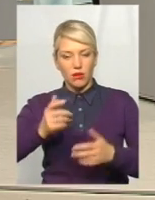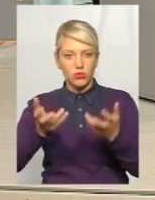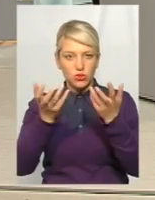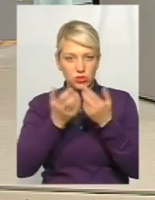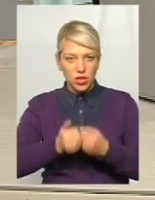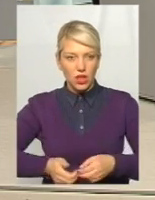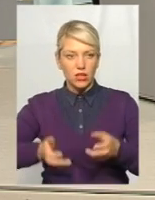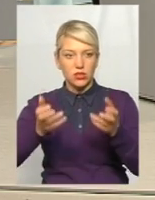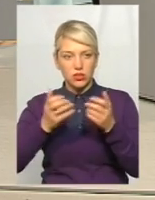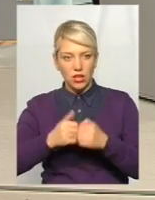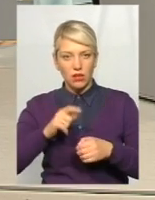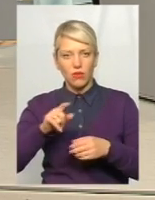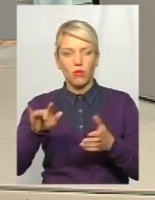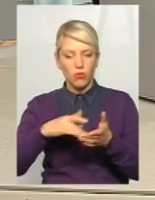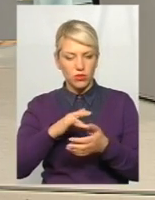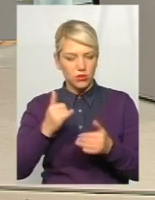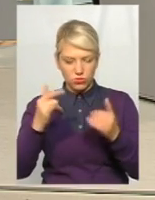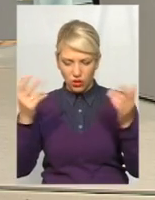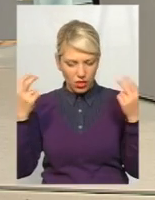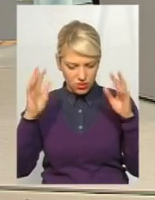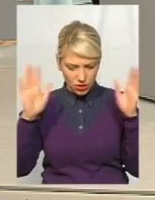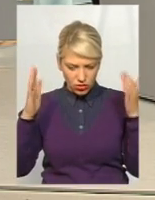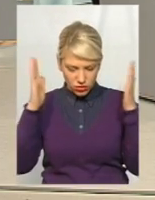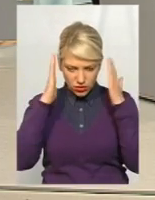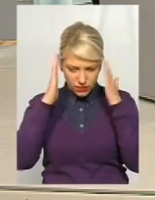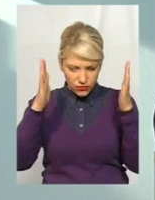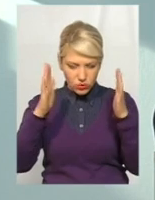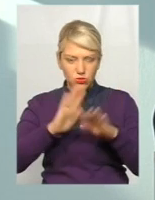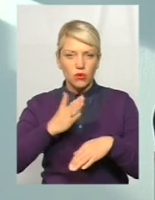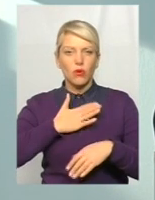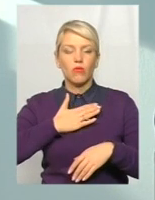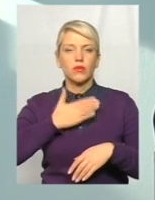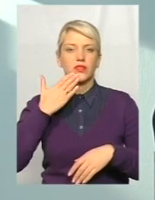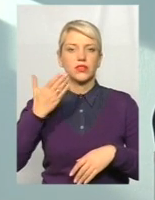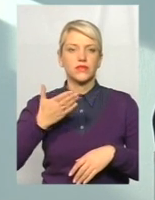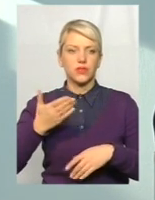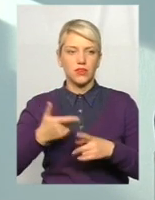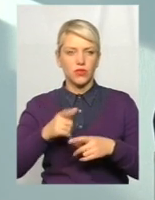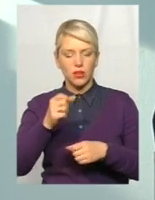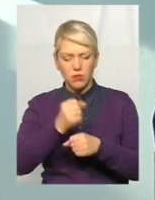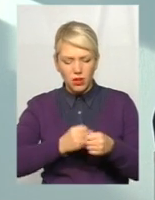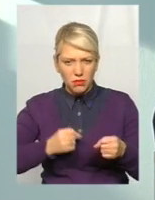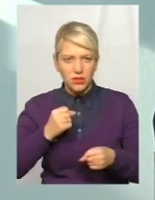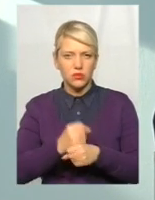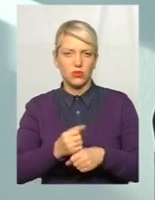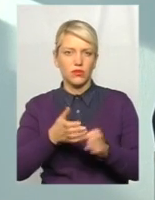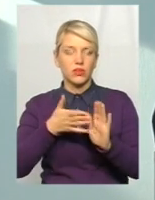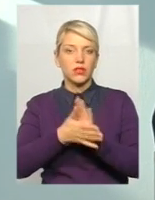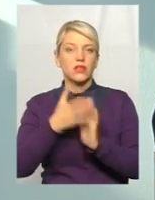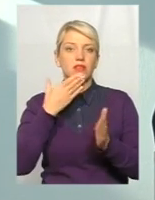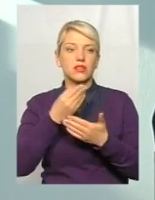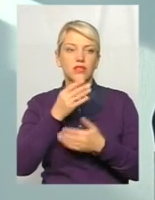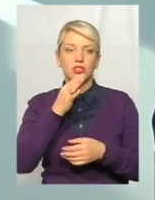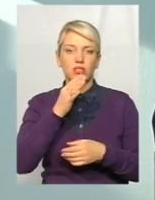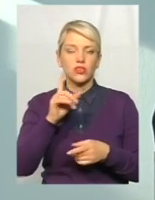Так, ви зайдете в бухгалтерію, вони все, а все сьогодні не заходить, в мене тиждень звітності. Вони перепрацьовують, вони витрачають свій час на те, що можуть